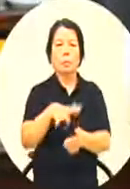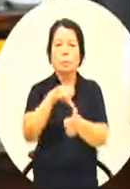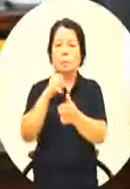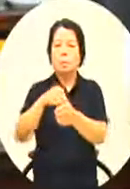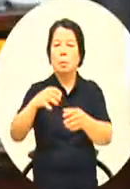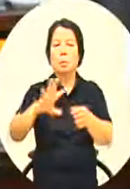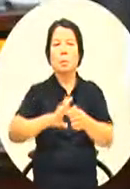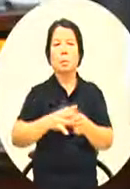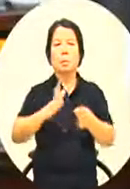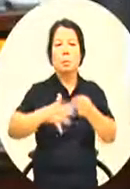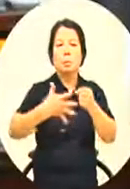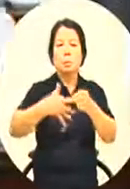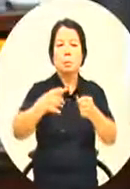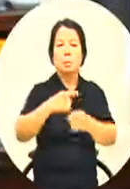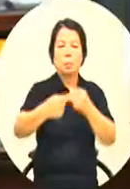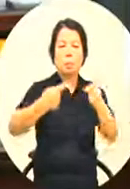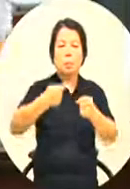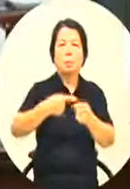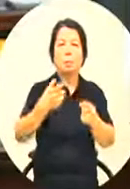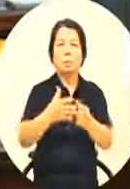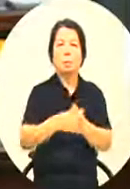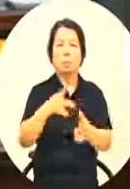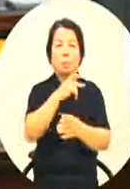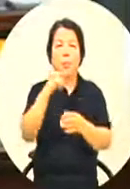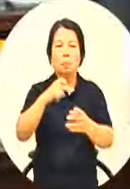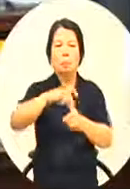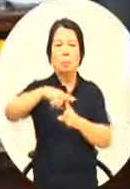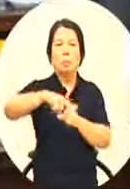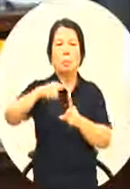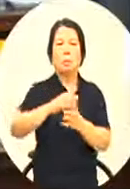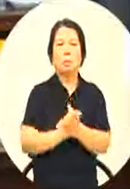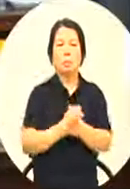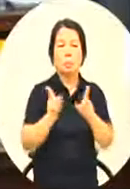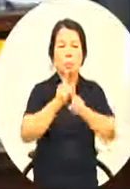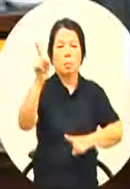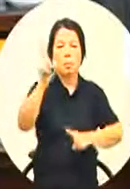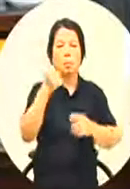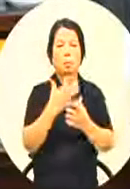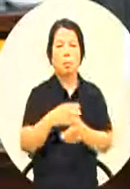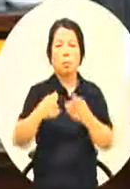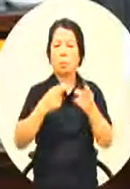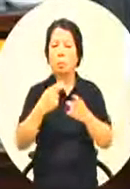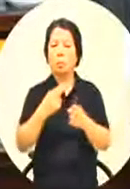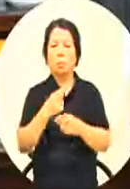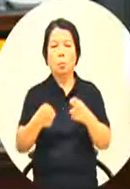中今年一年级国一英文的程度已经十万八千里了你怎么教